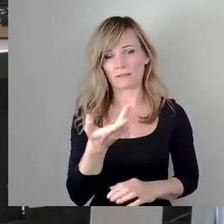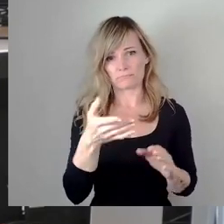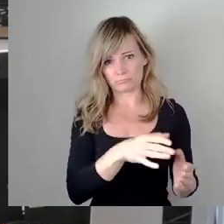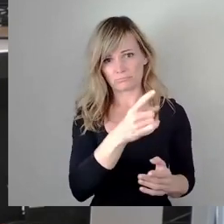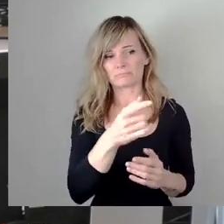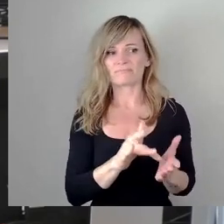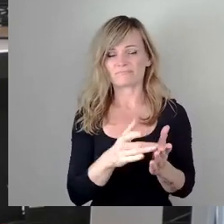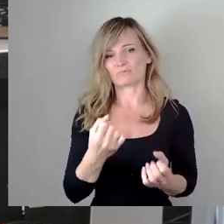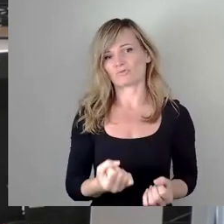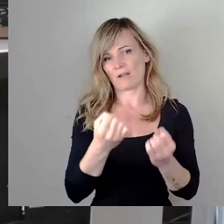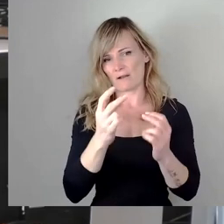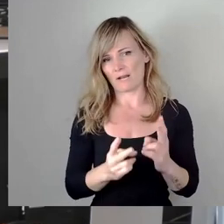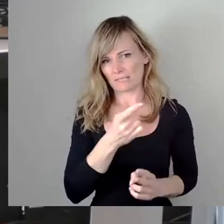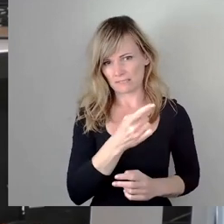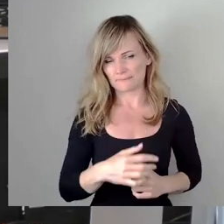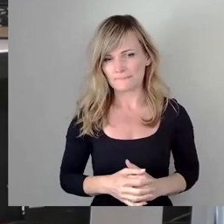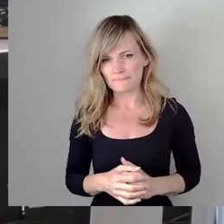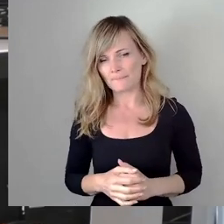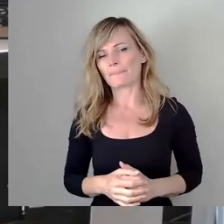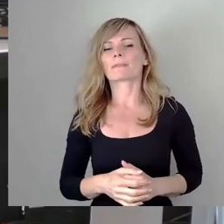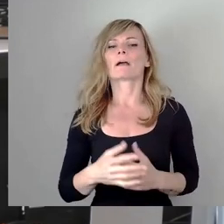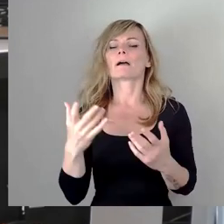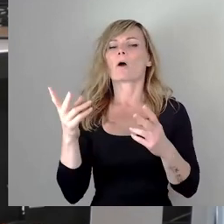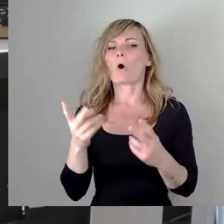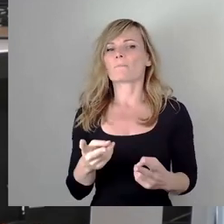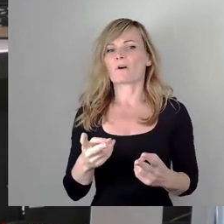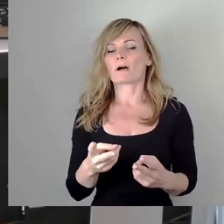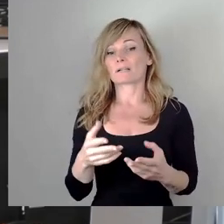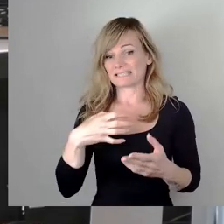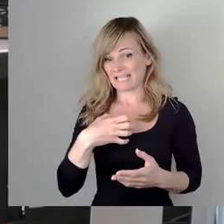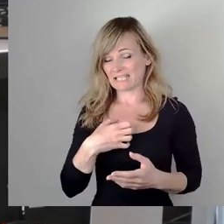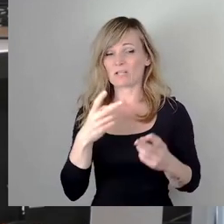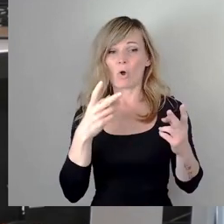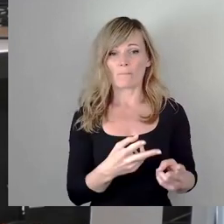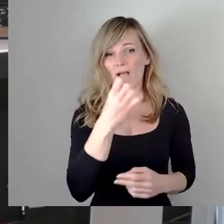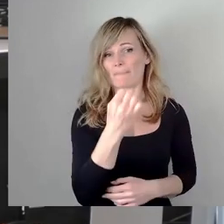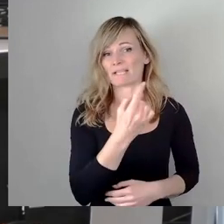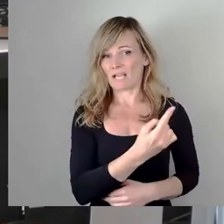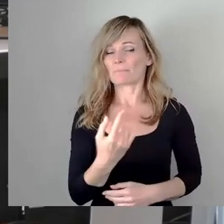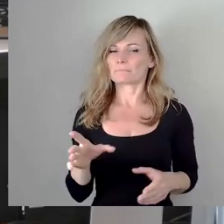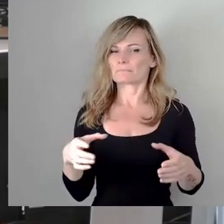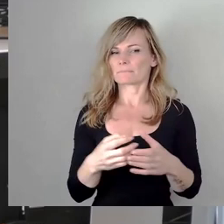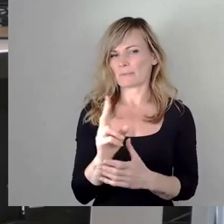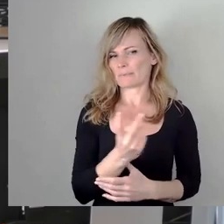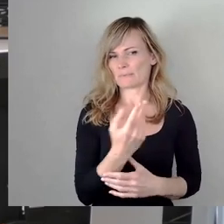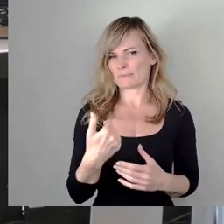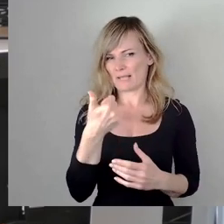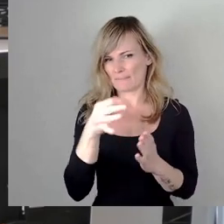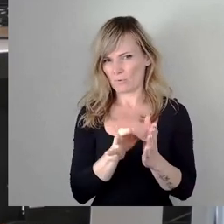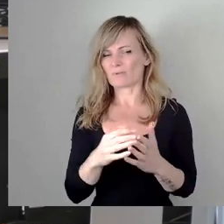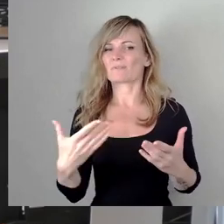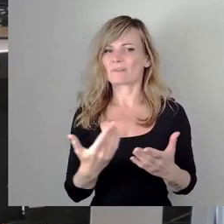und die Opfer von Dresden haben etwas gemeinsam. Sie starben oder wurden verletzt durch islamische Terroristen,